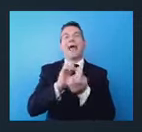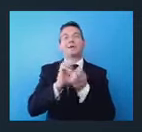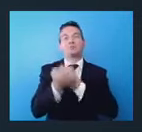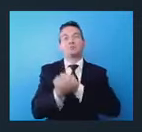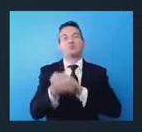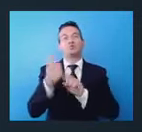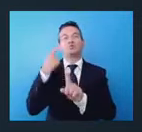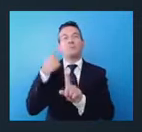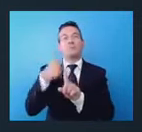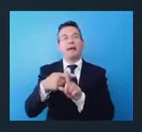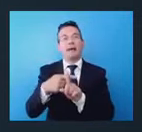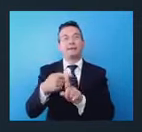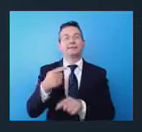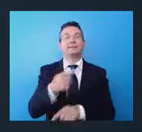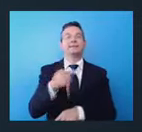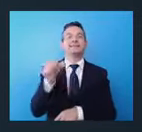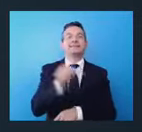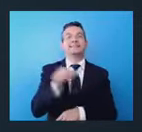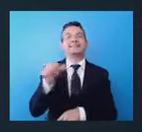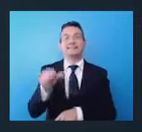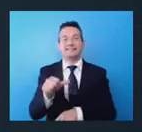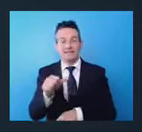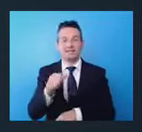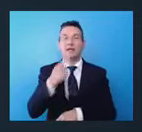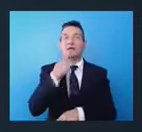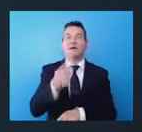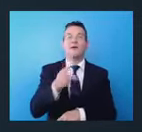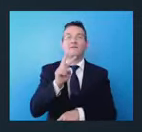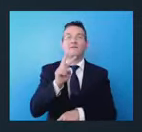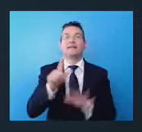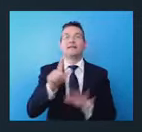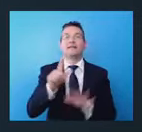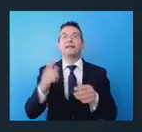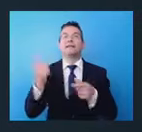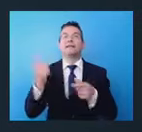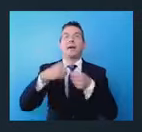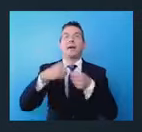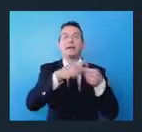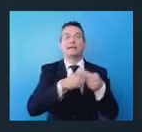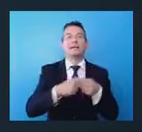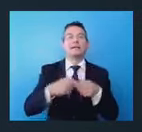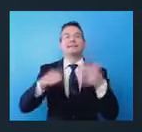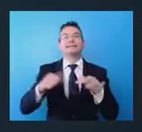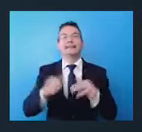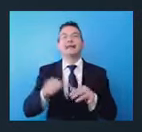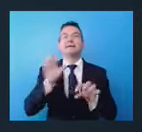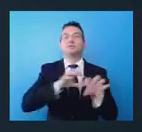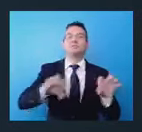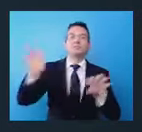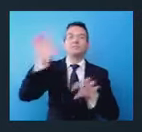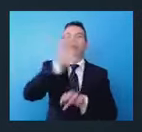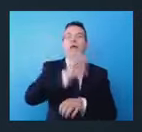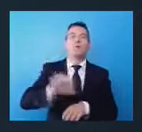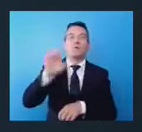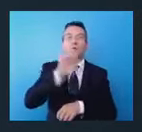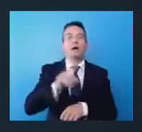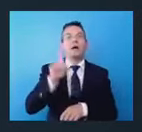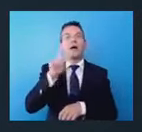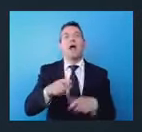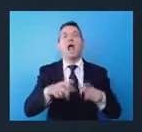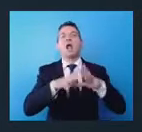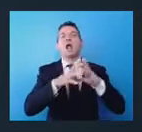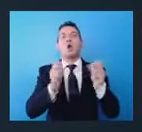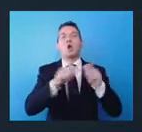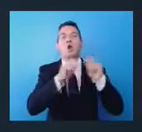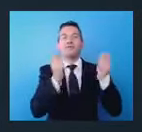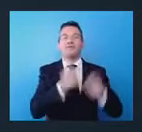che si chiama Schilzi e che vede coinvolti 27 partner da 16 paesi europei diversi e tra cui anche Confitarma come membro dell'advisory